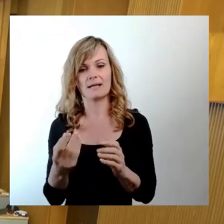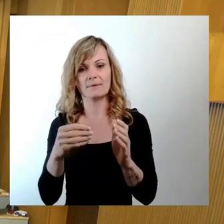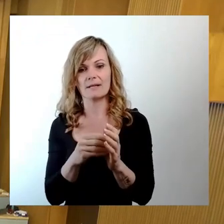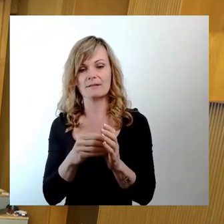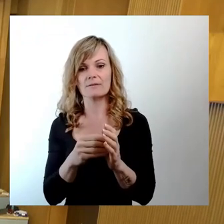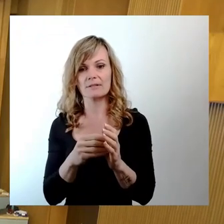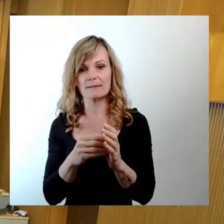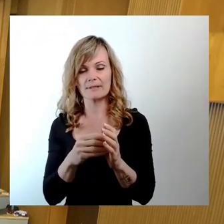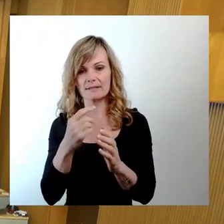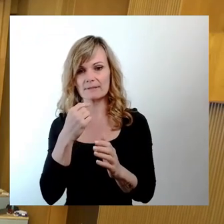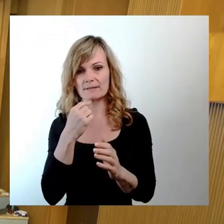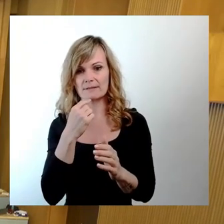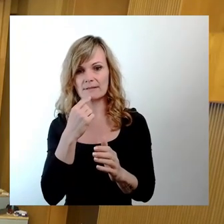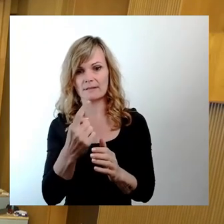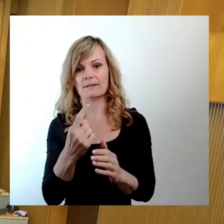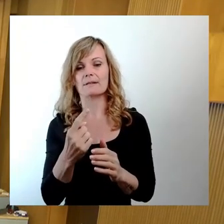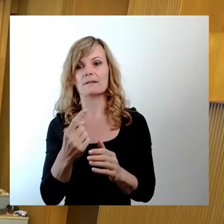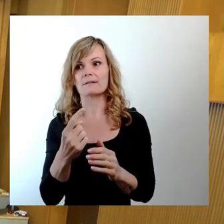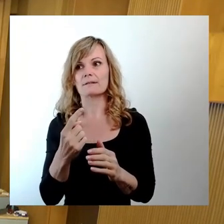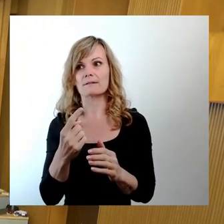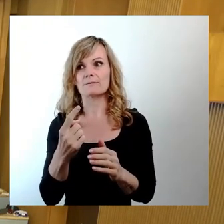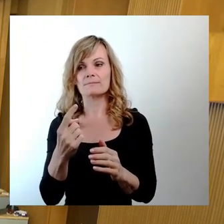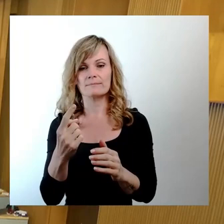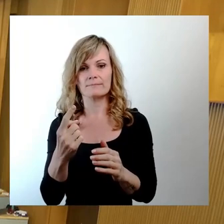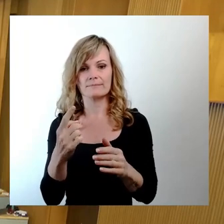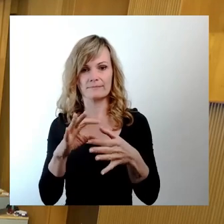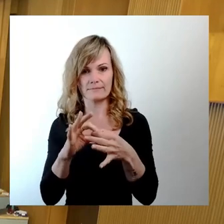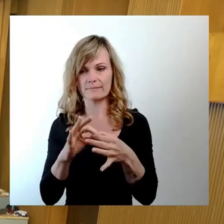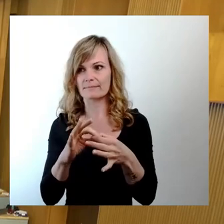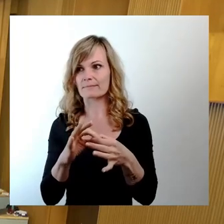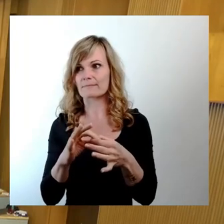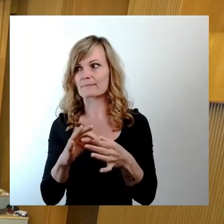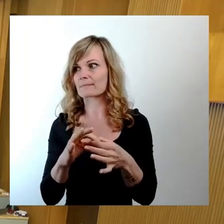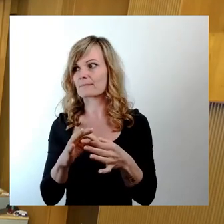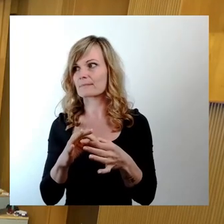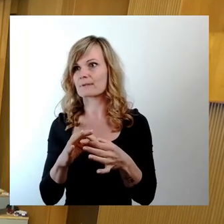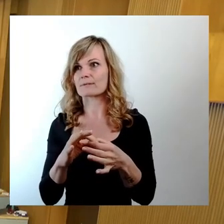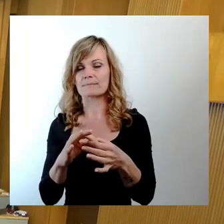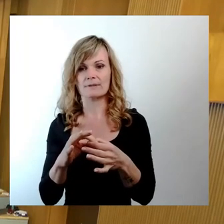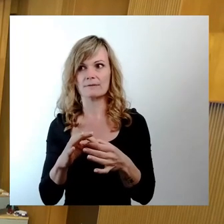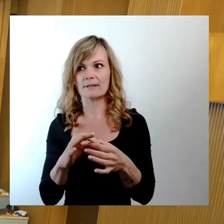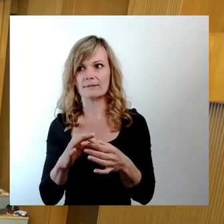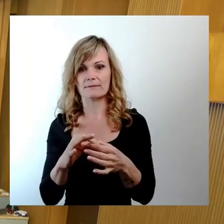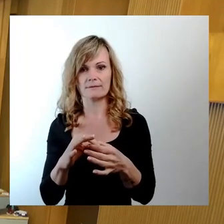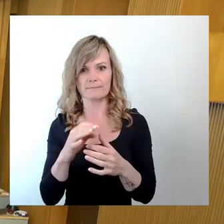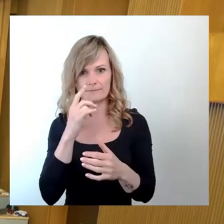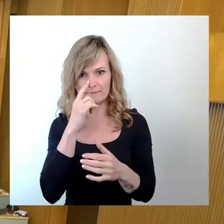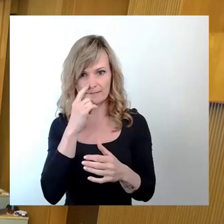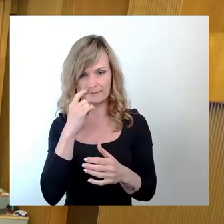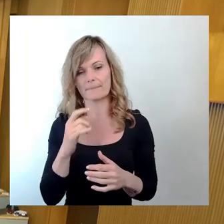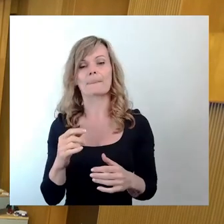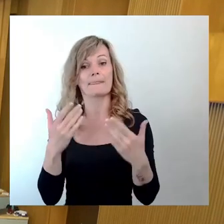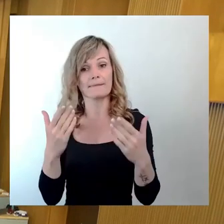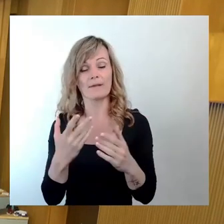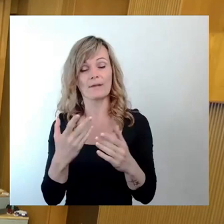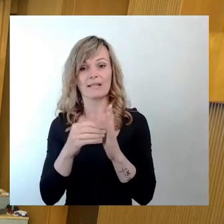Grünen-Fraktion die Möglichkeit geben, ihren Ergänzungsantrag noch vorher anzubringen, wenn gewünscht. Aber jetzt würden wir erst